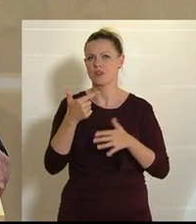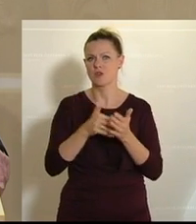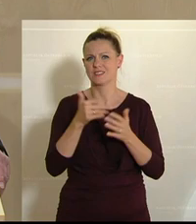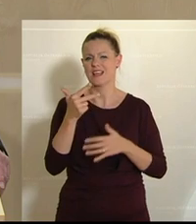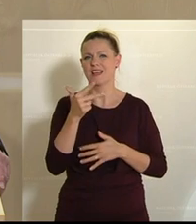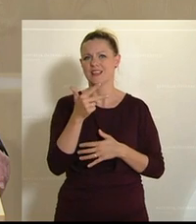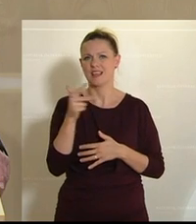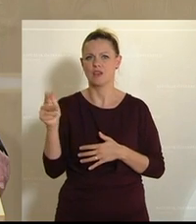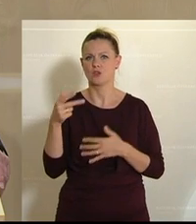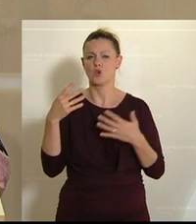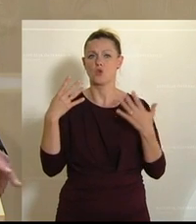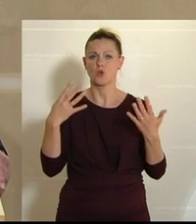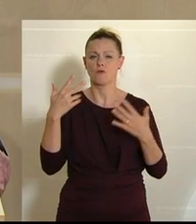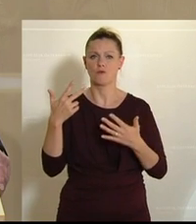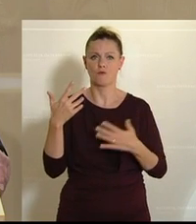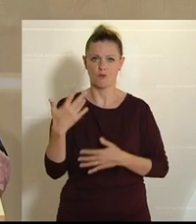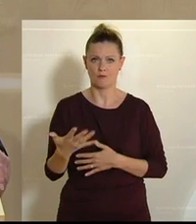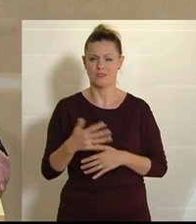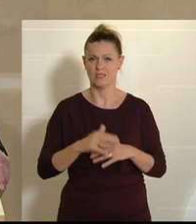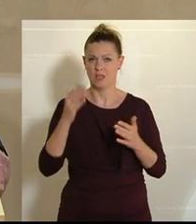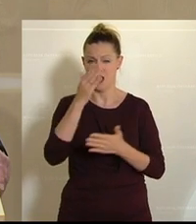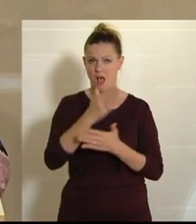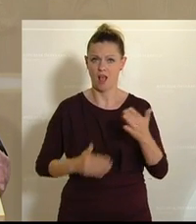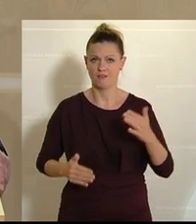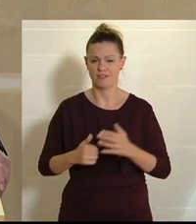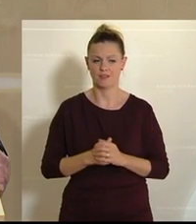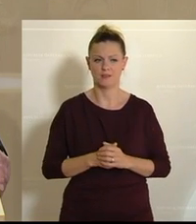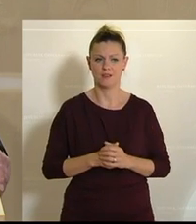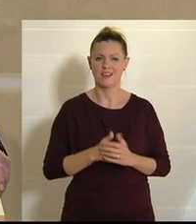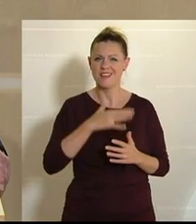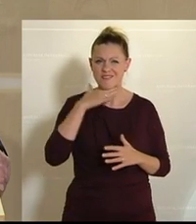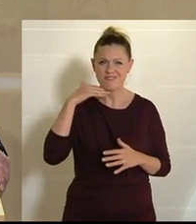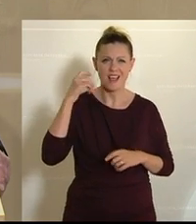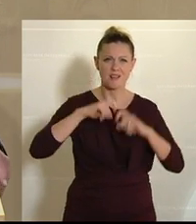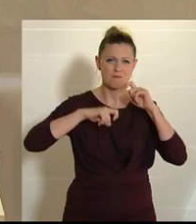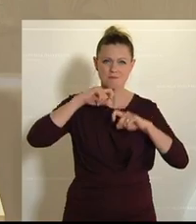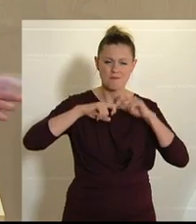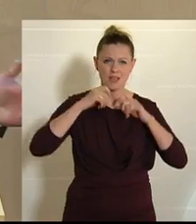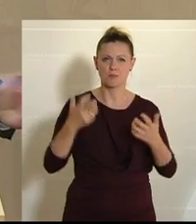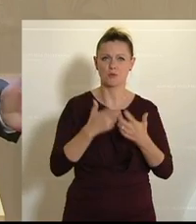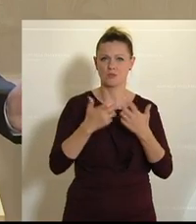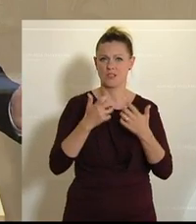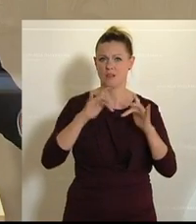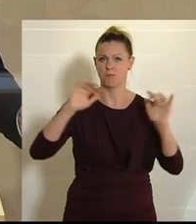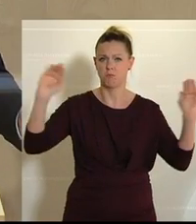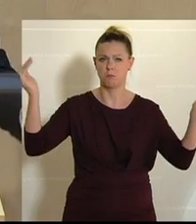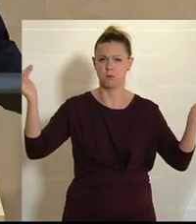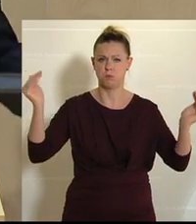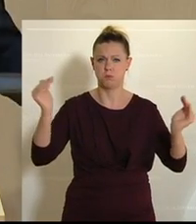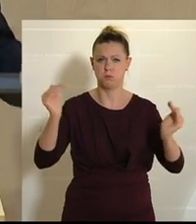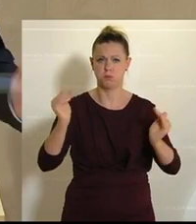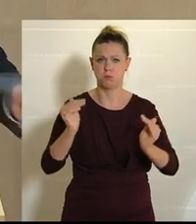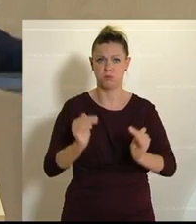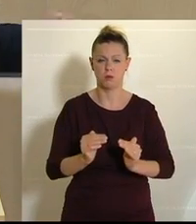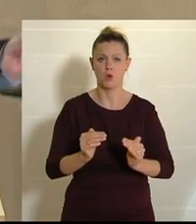Minus halbiert bitte. Oder Milchproduzenten, 81.000 Milchproduzenten, jetzt Nummer 490 Milchproduzenten.